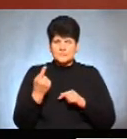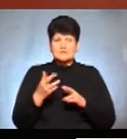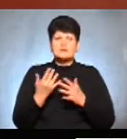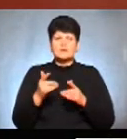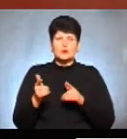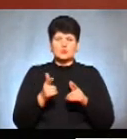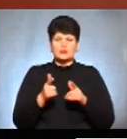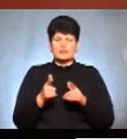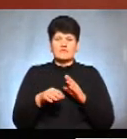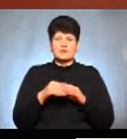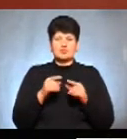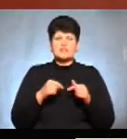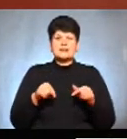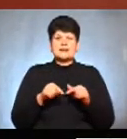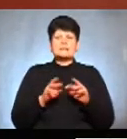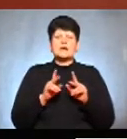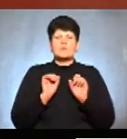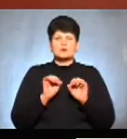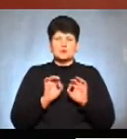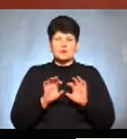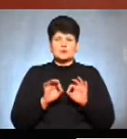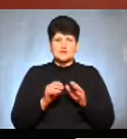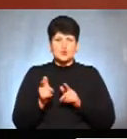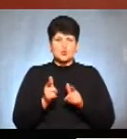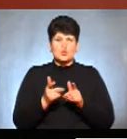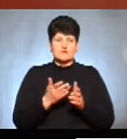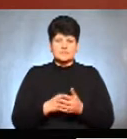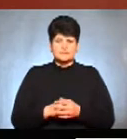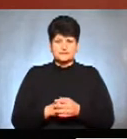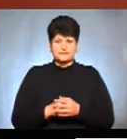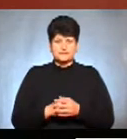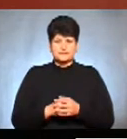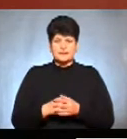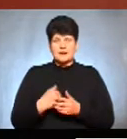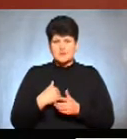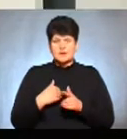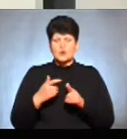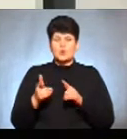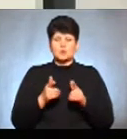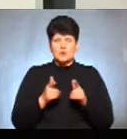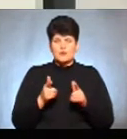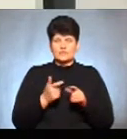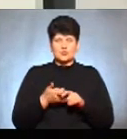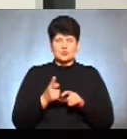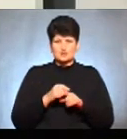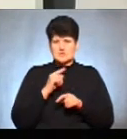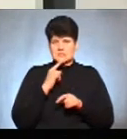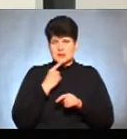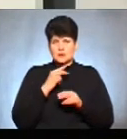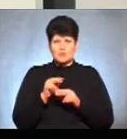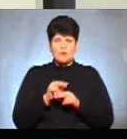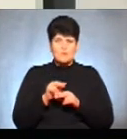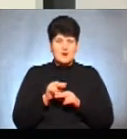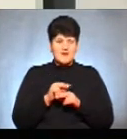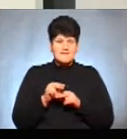виборчі дільниці? Як можете охарактеризувати, зокрема, готовність? На мене то готовність дуже складно поправити буквально